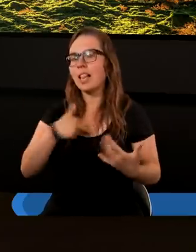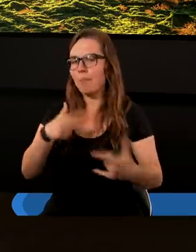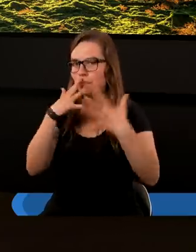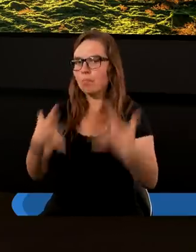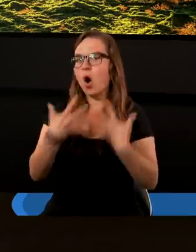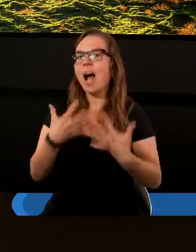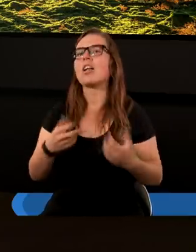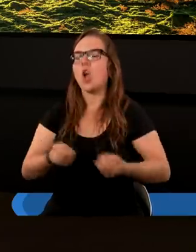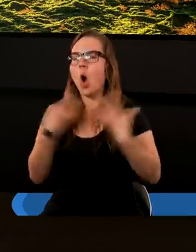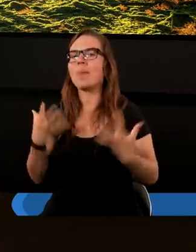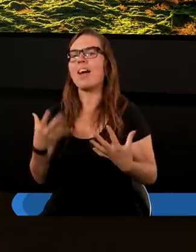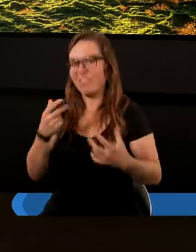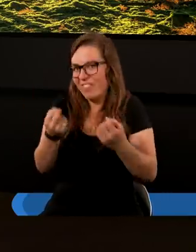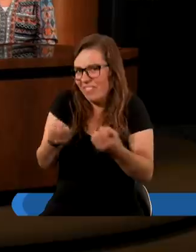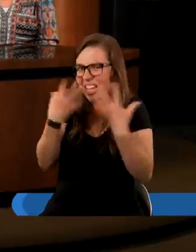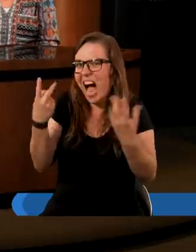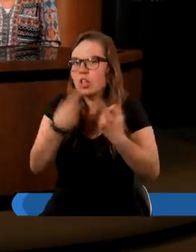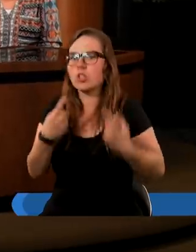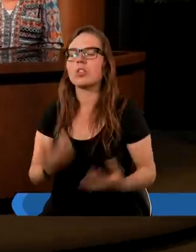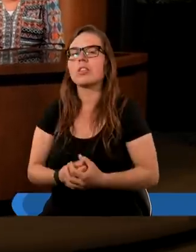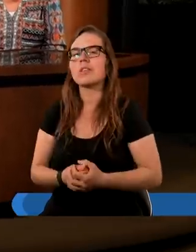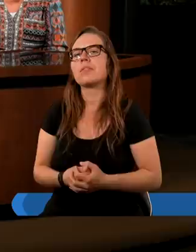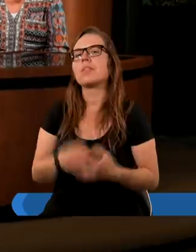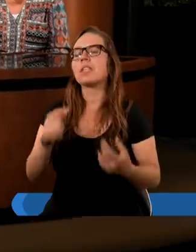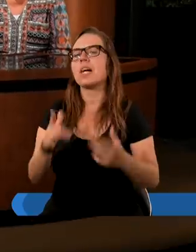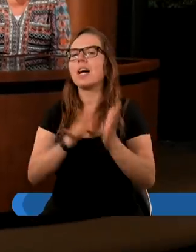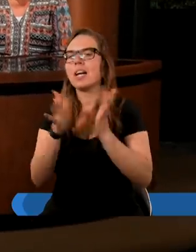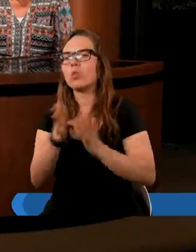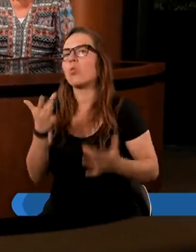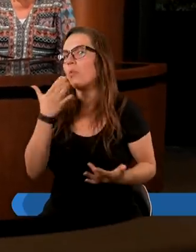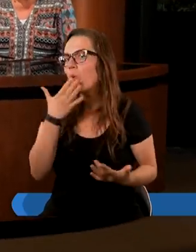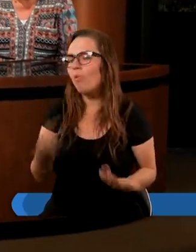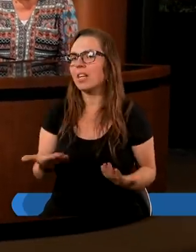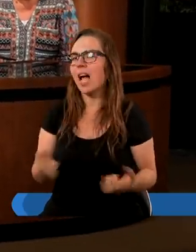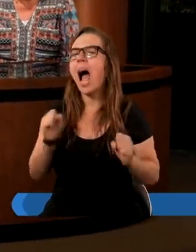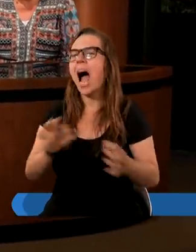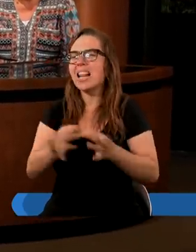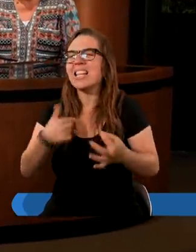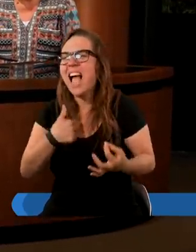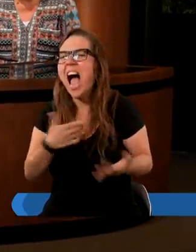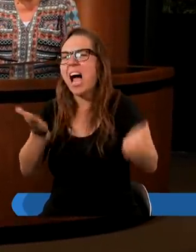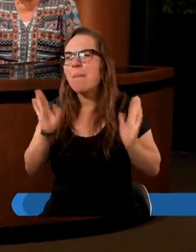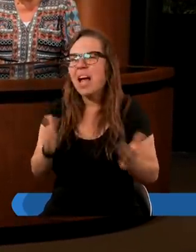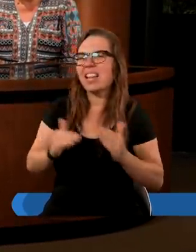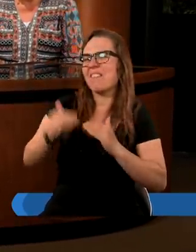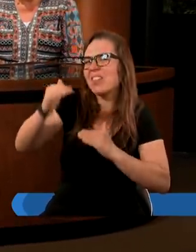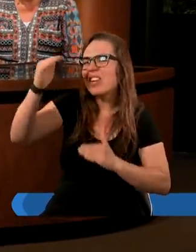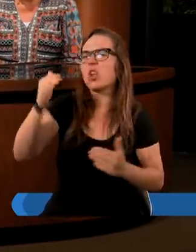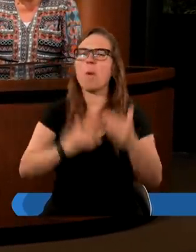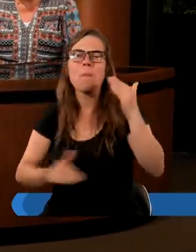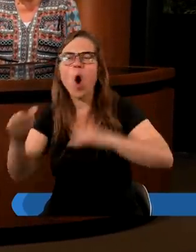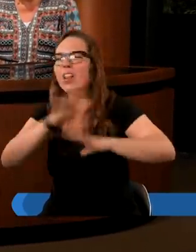objawić, wyjaśnia. Chrystus mówi. A gdy ja będę wywyższony